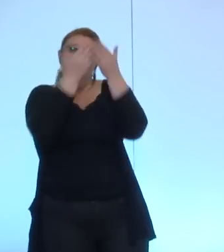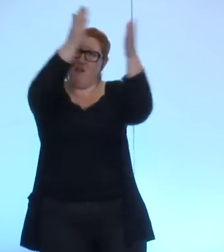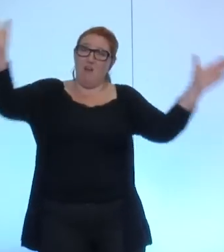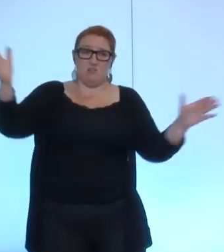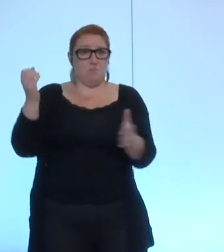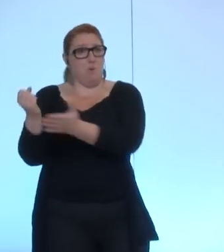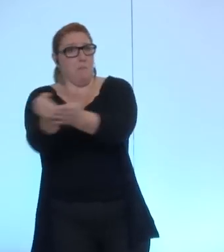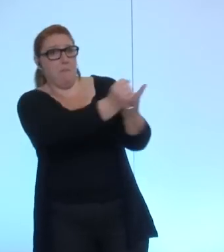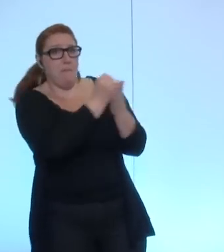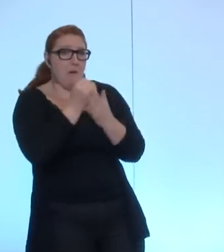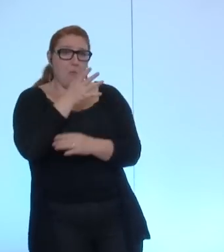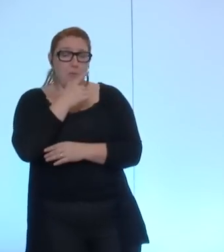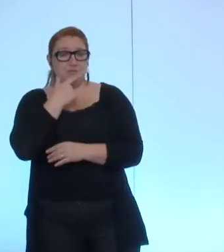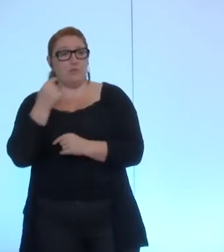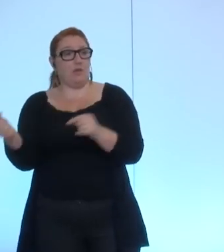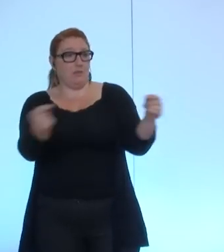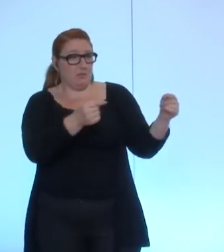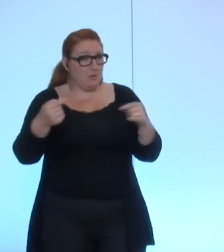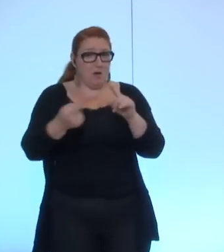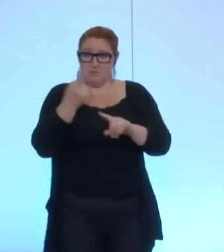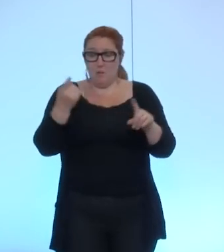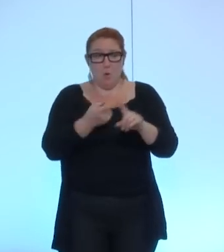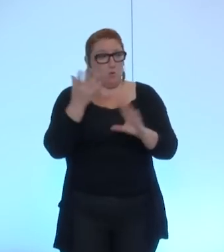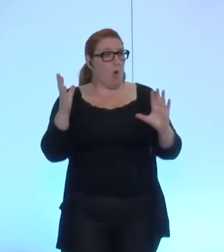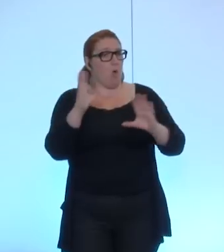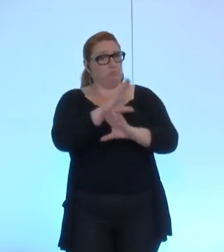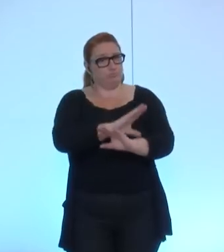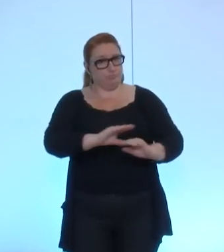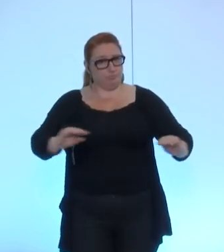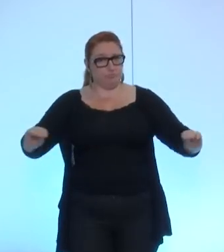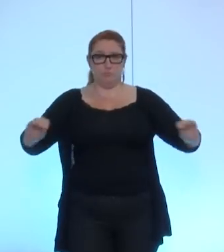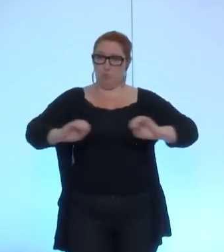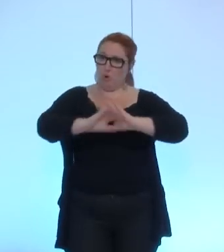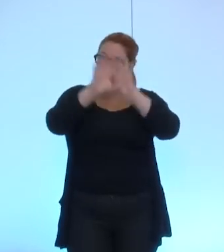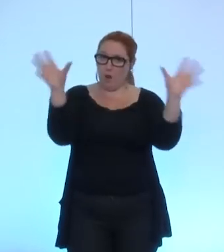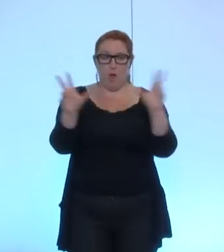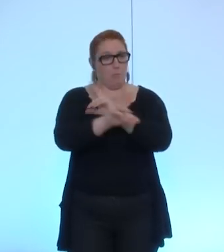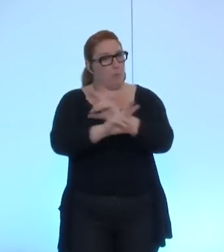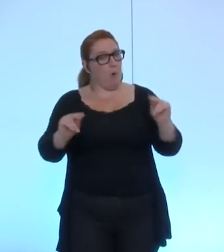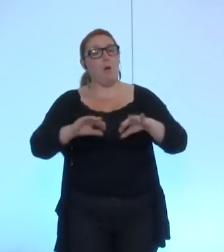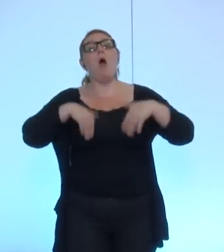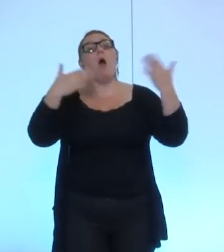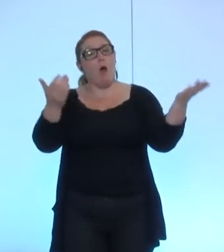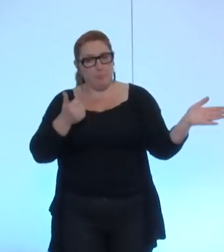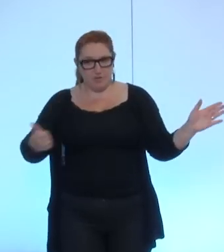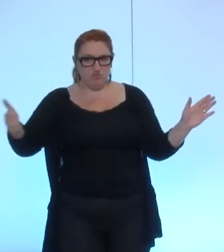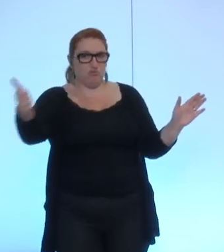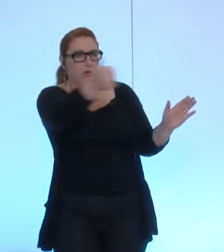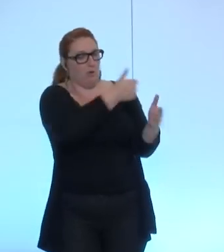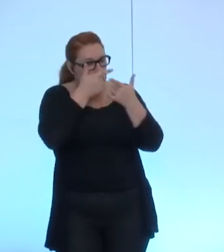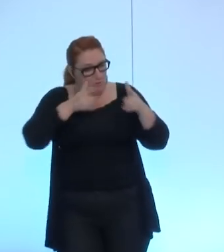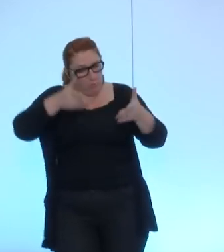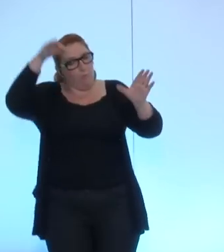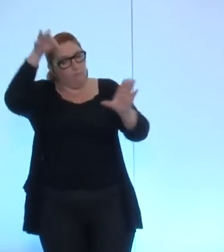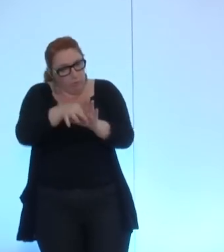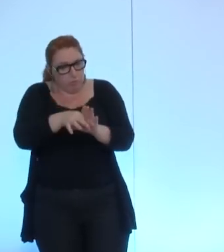nous recherchons dans ces débats l'apaisement nécessaire à la clarté des débats et après chacun et chaque conseiller municipal prend